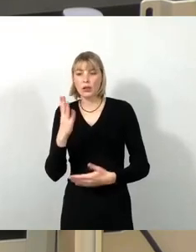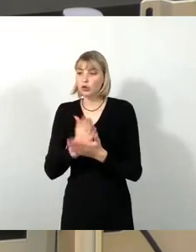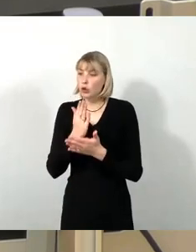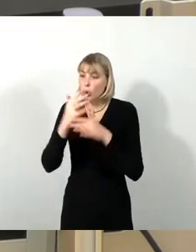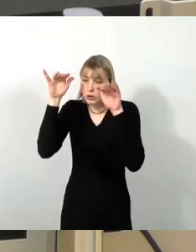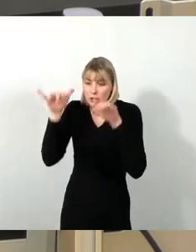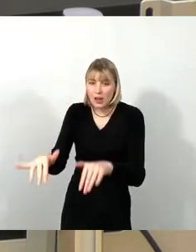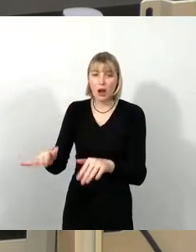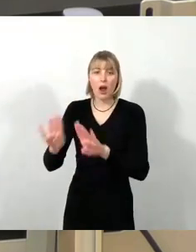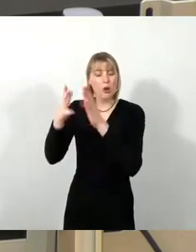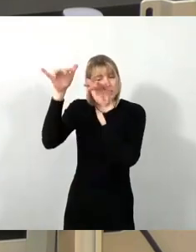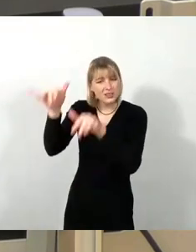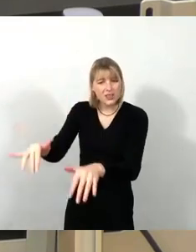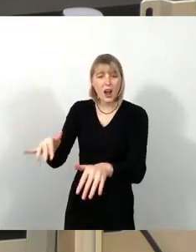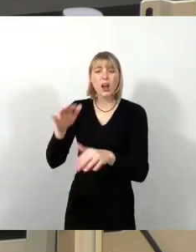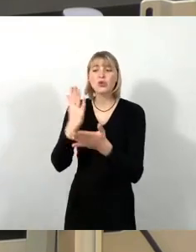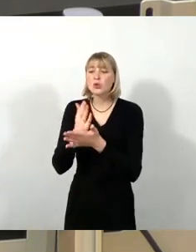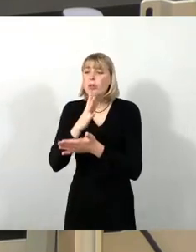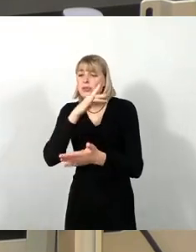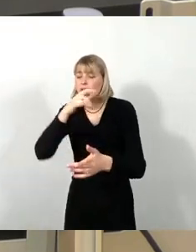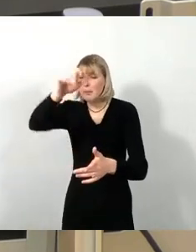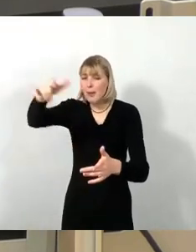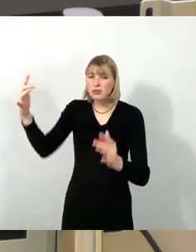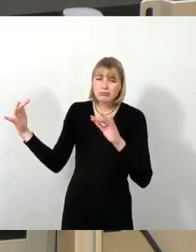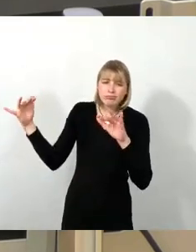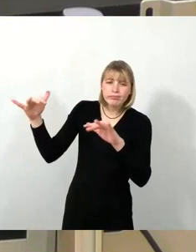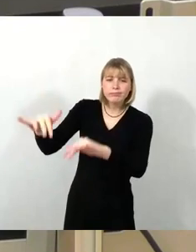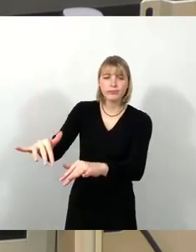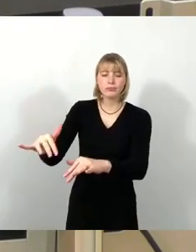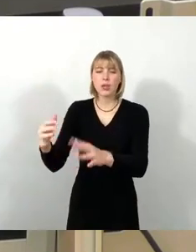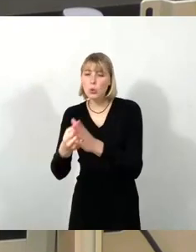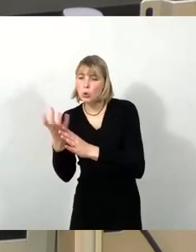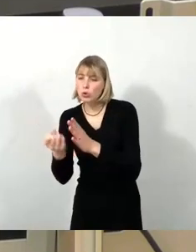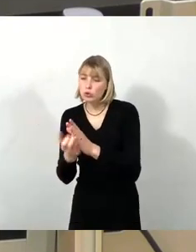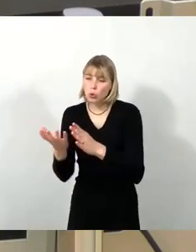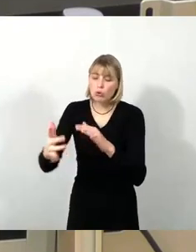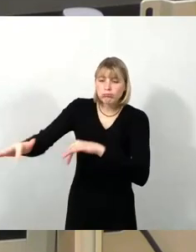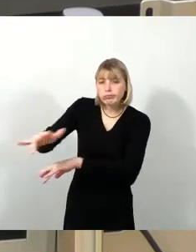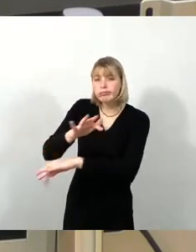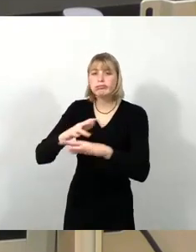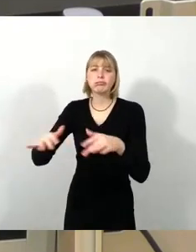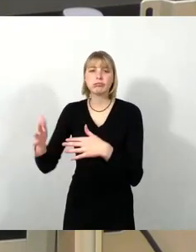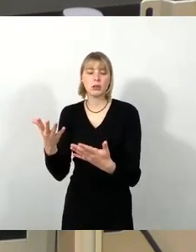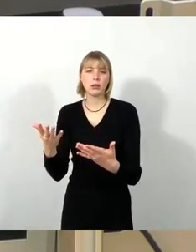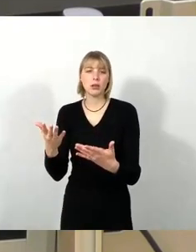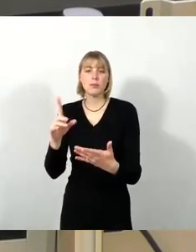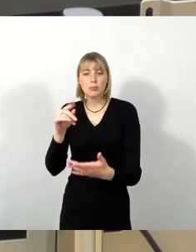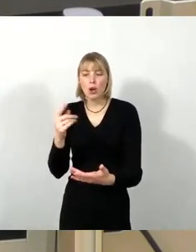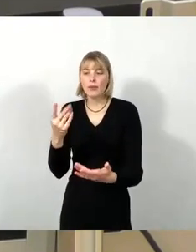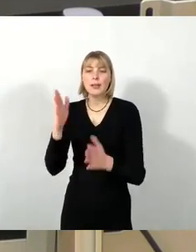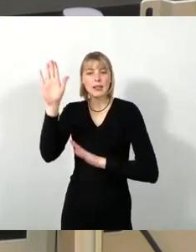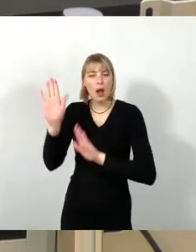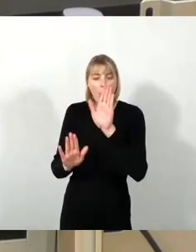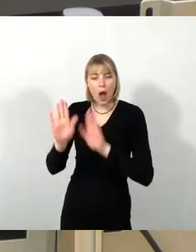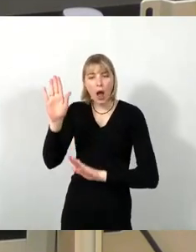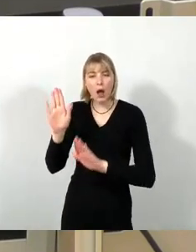besteht, wo viele Menschen zusammenkommen, um kulturell tätig zu sein, also in dem Amateur-Theaterhaus